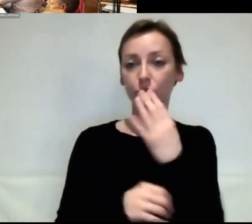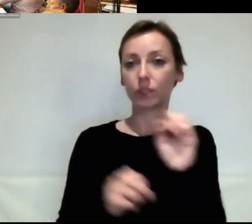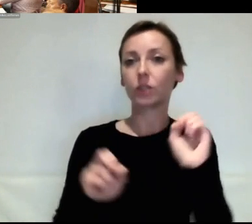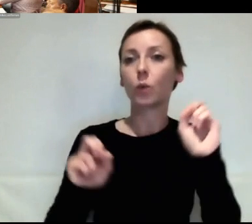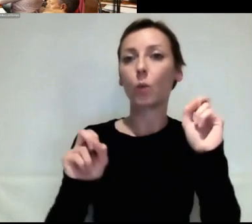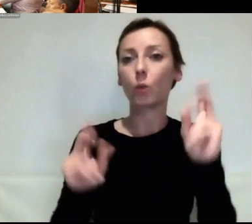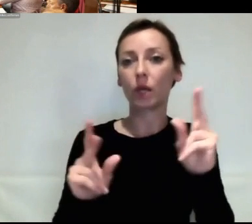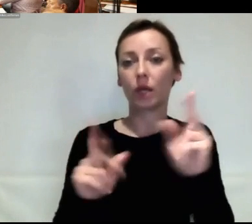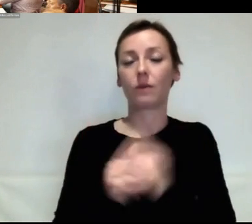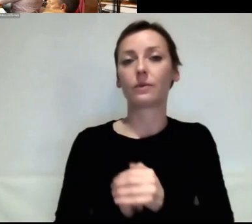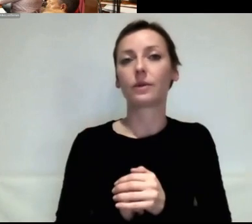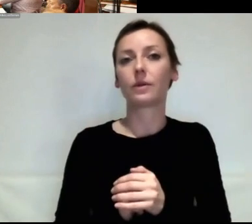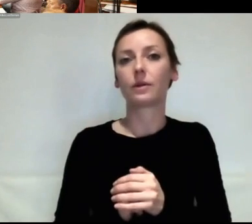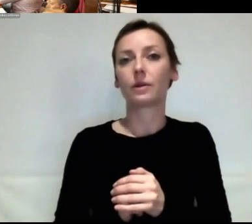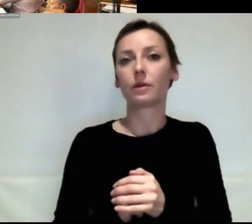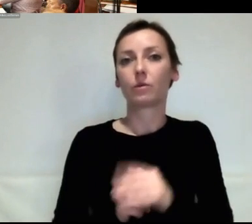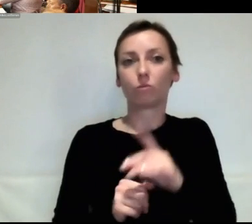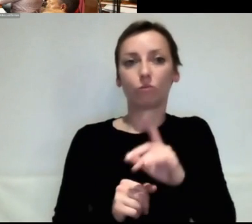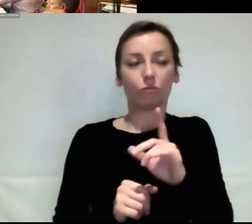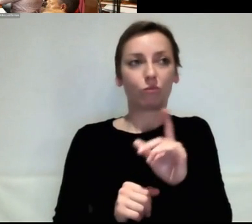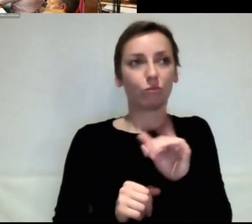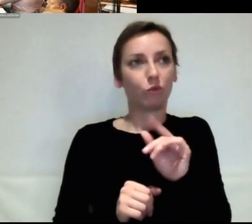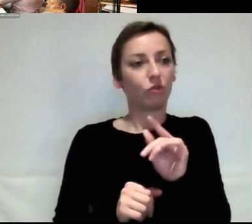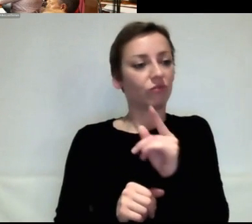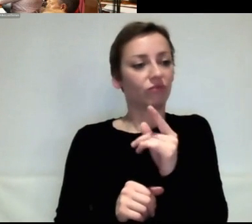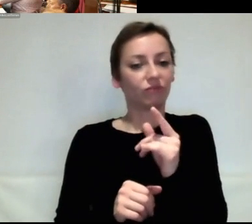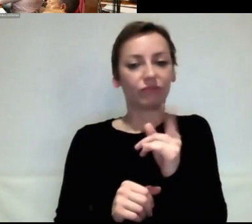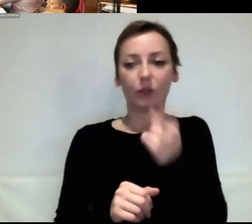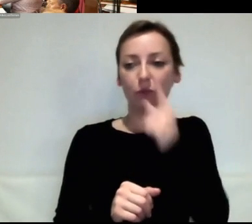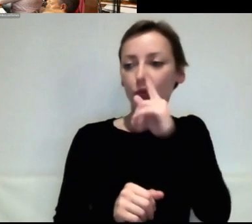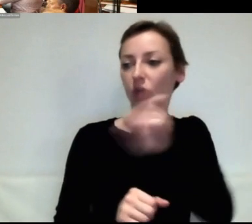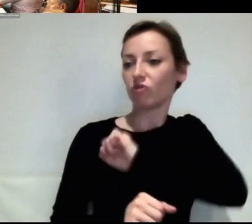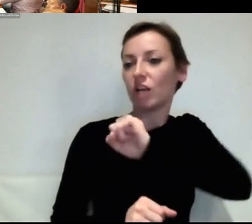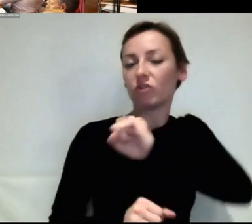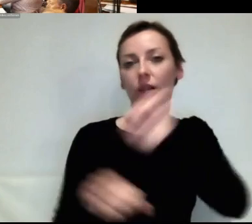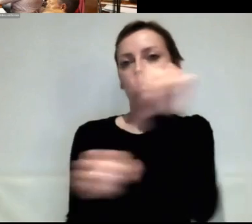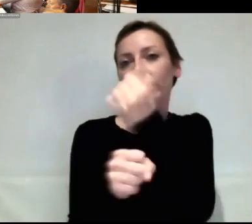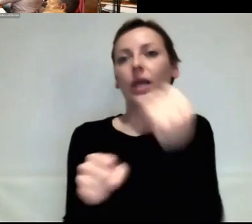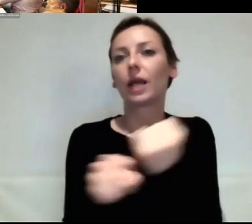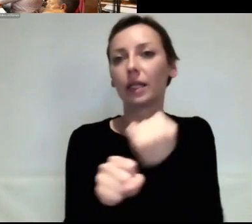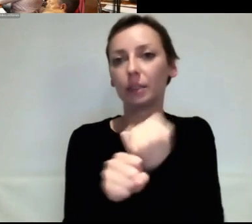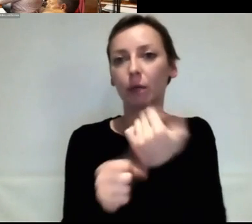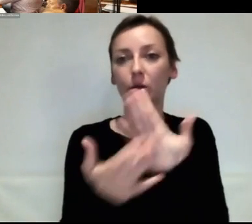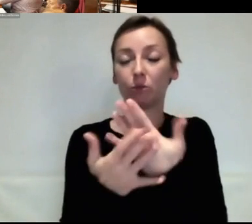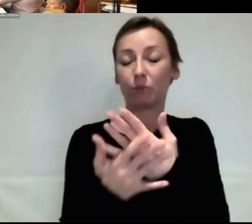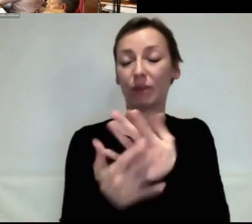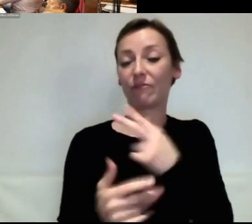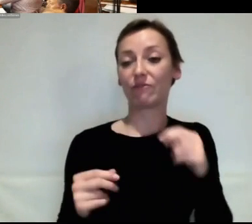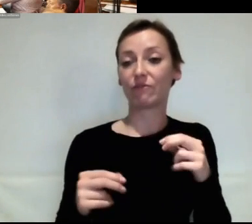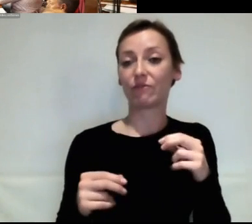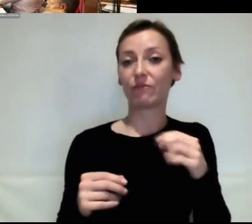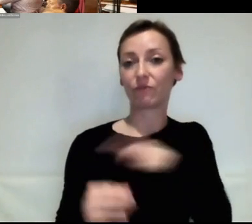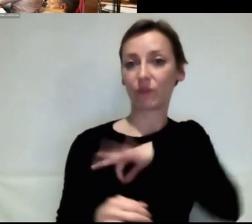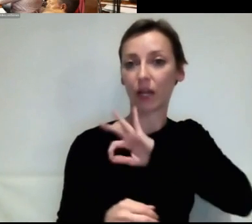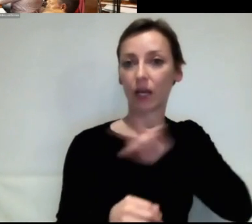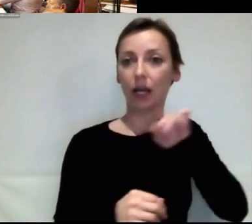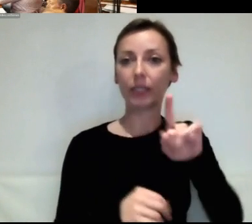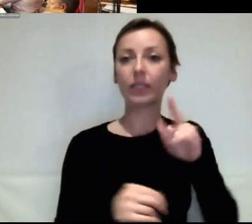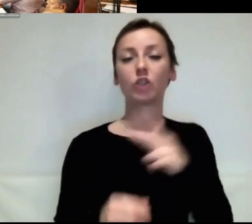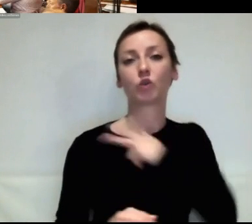schnell, schnell geht eben nicht. Und soziale Gerechtigkeit war in Frankreich ein sehr großes Thema. Ihr erinnert euch,